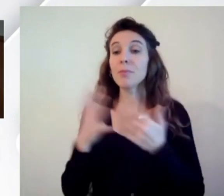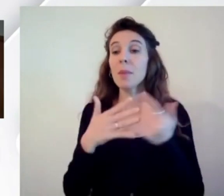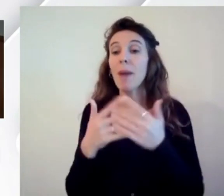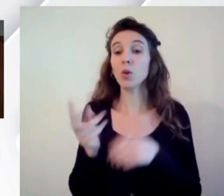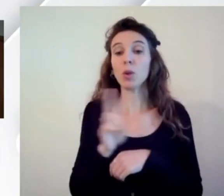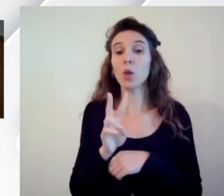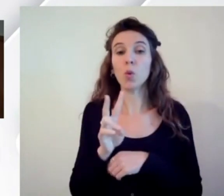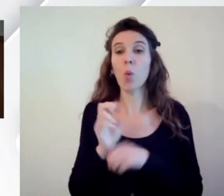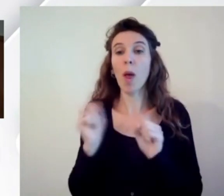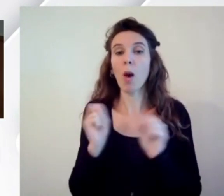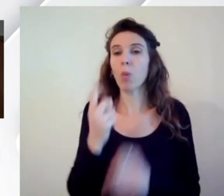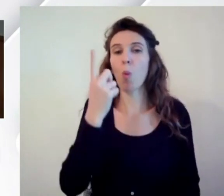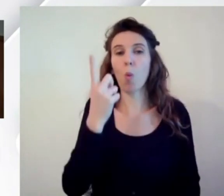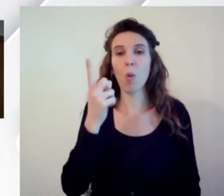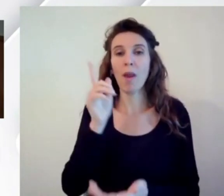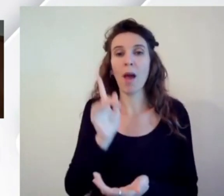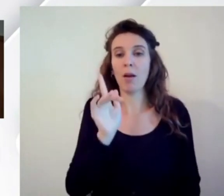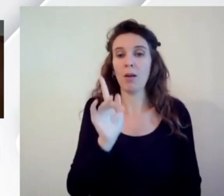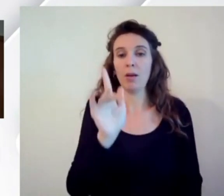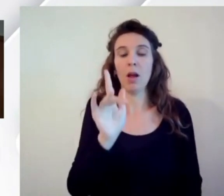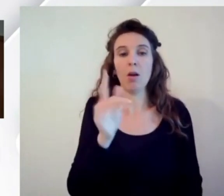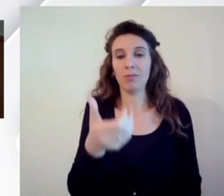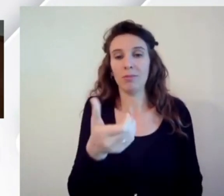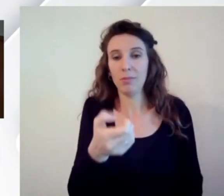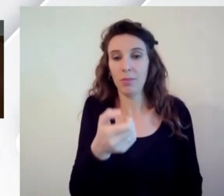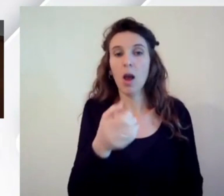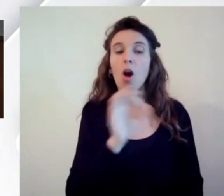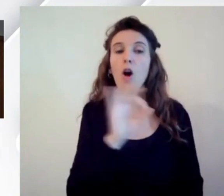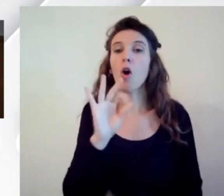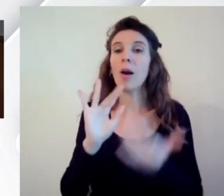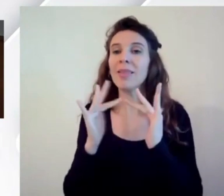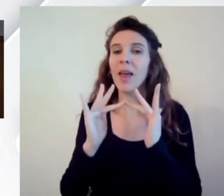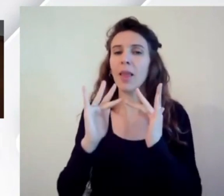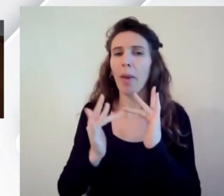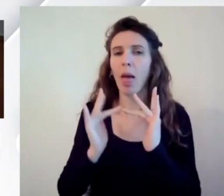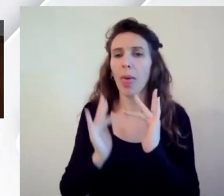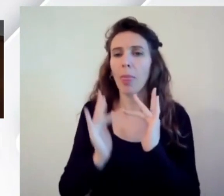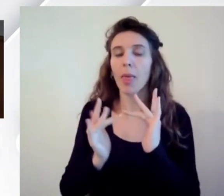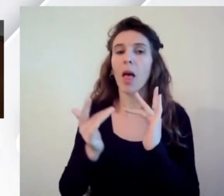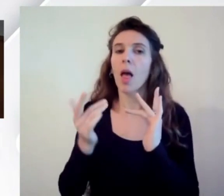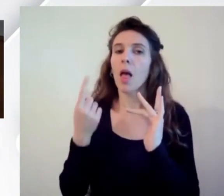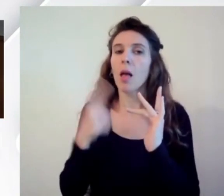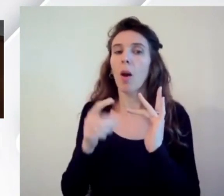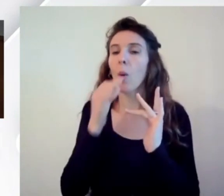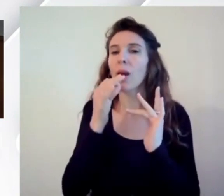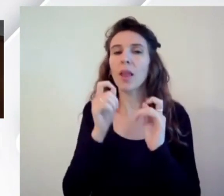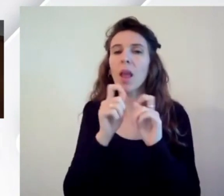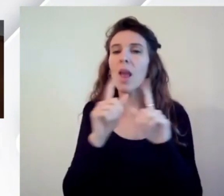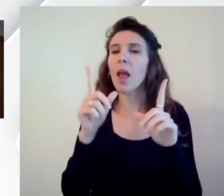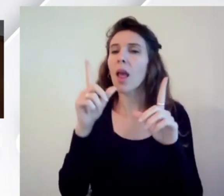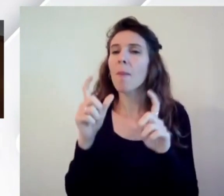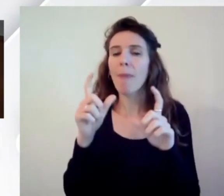mani oppure in quel momento la rete non è molto performante quindi non si caricano le immagini